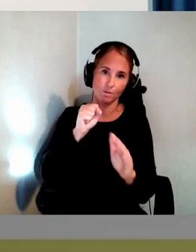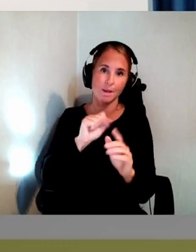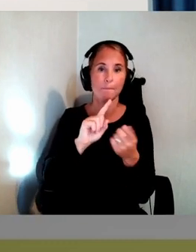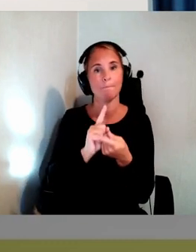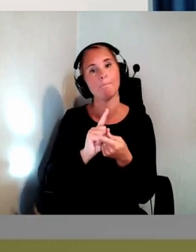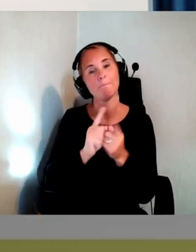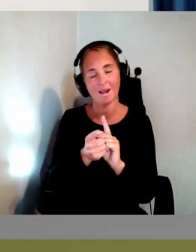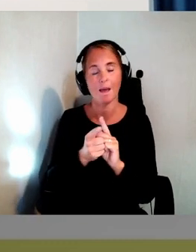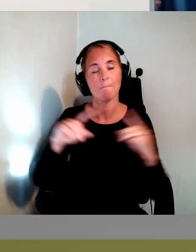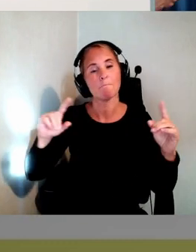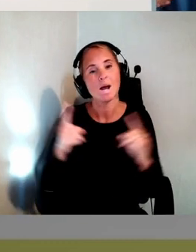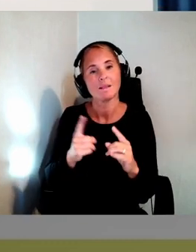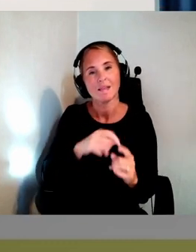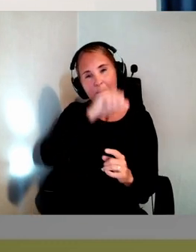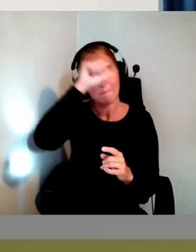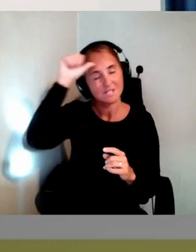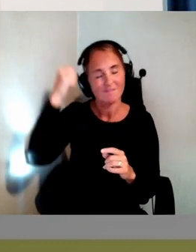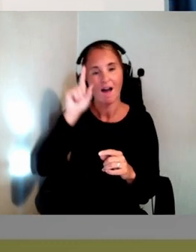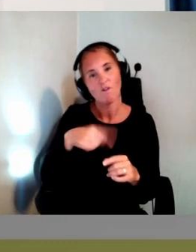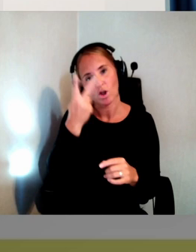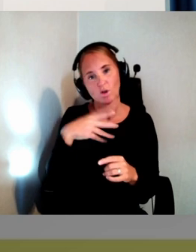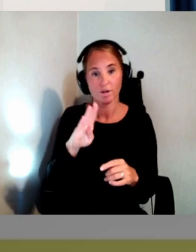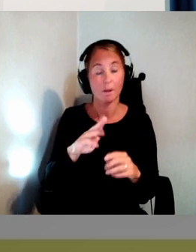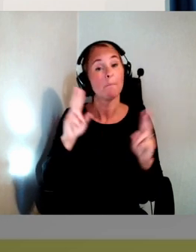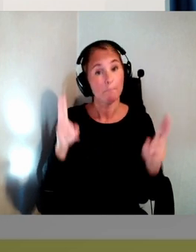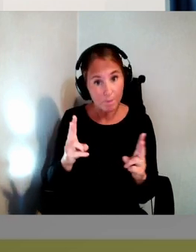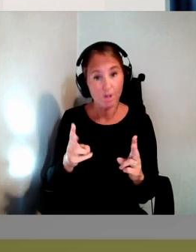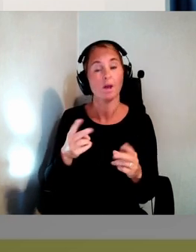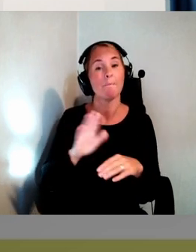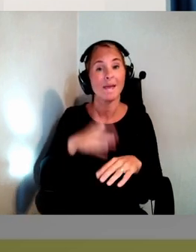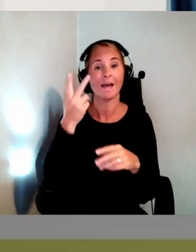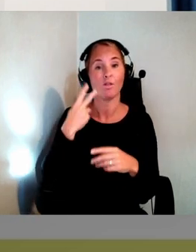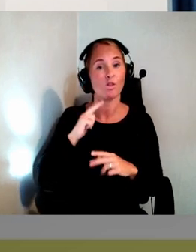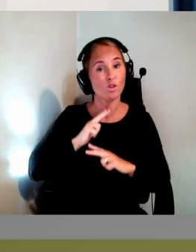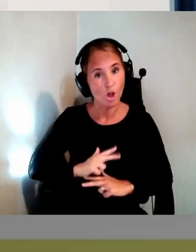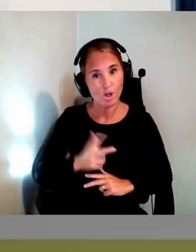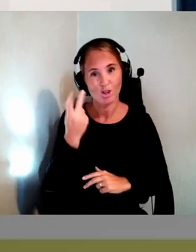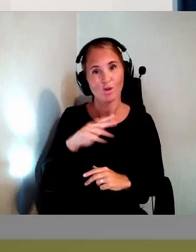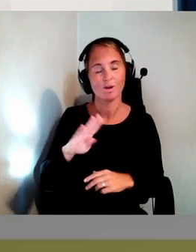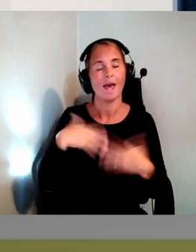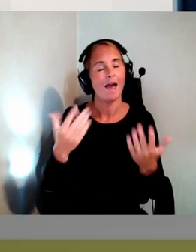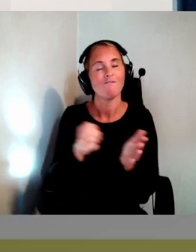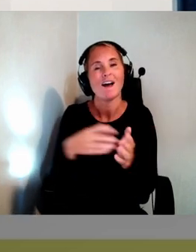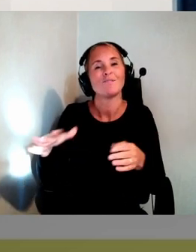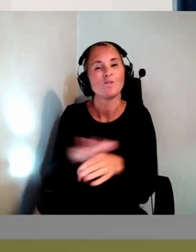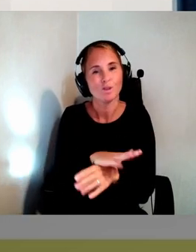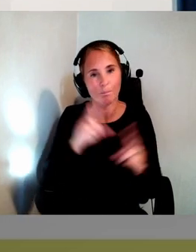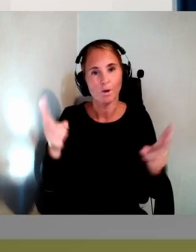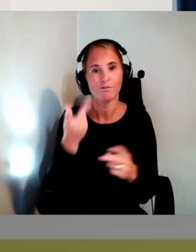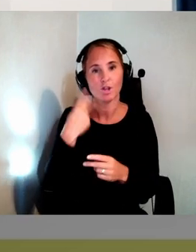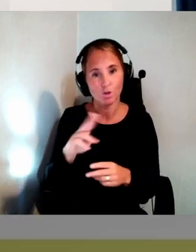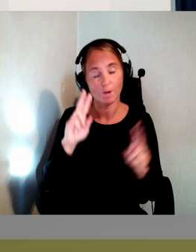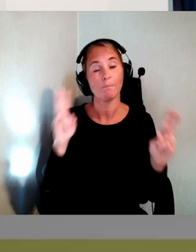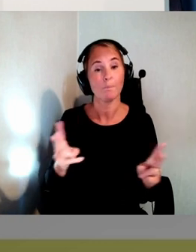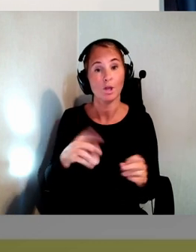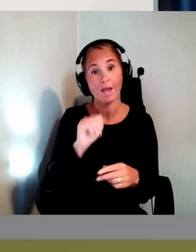kunderna. Och troligen får vi då nöjdare kunder. Och det är värdefullt. Både för kunderna och för e